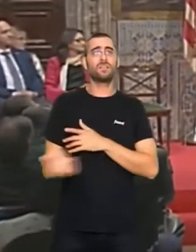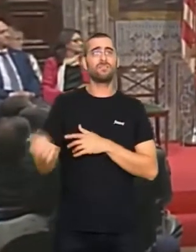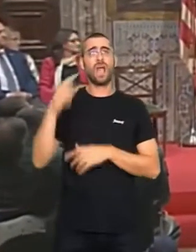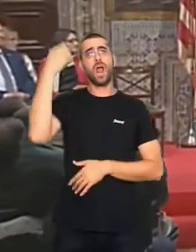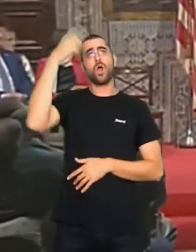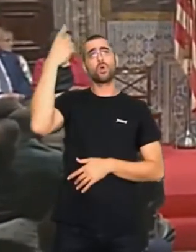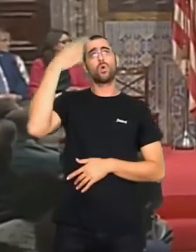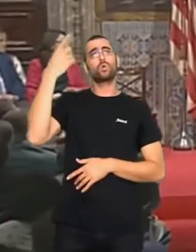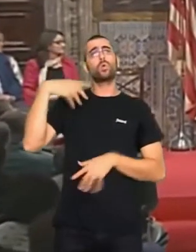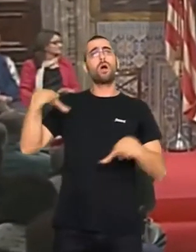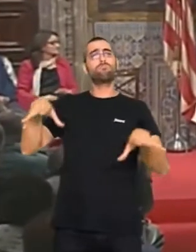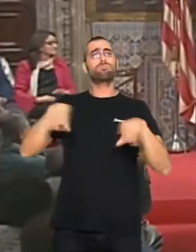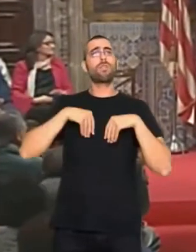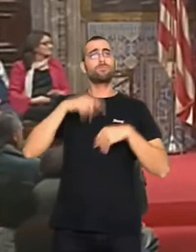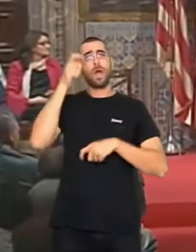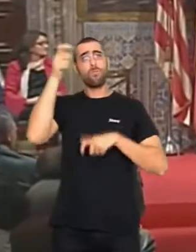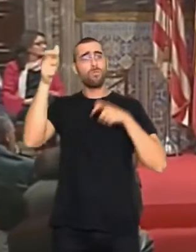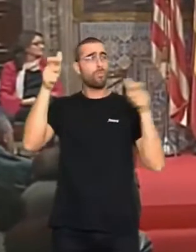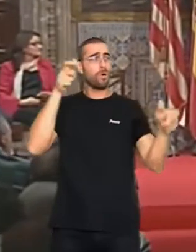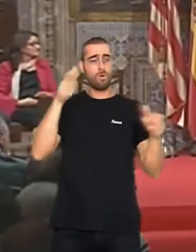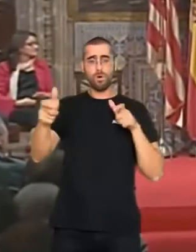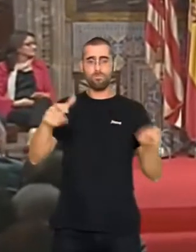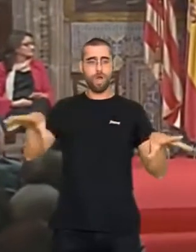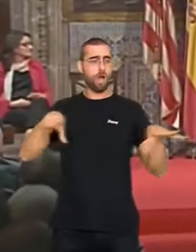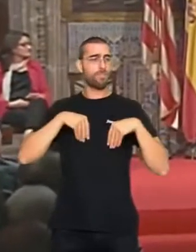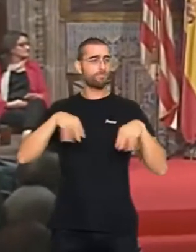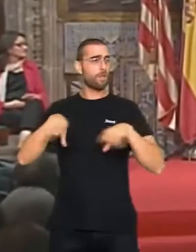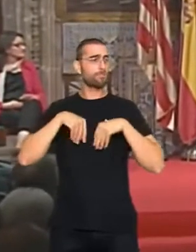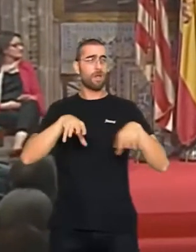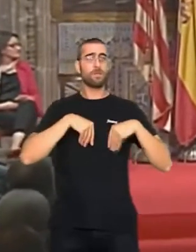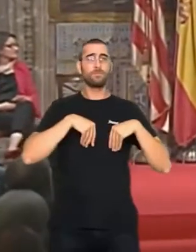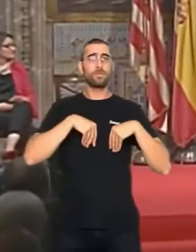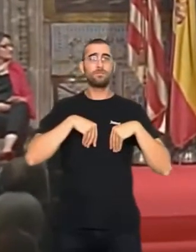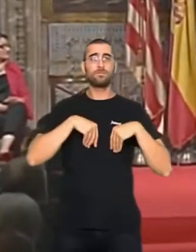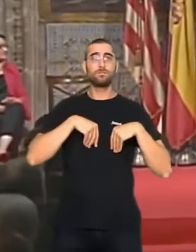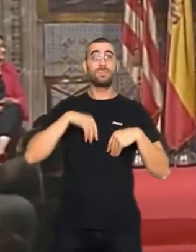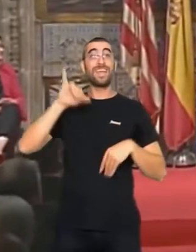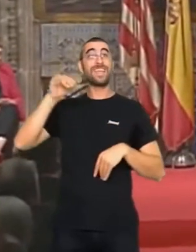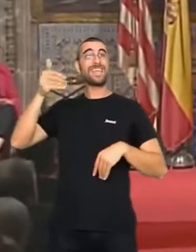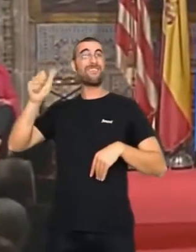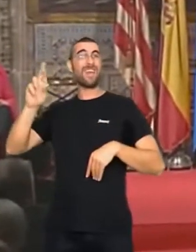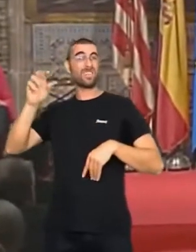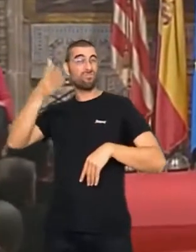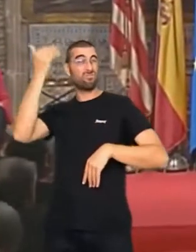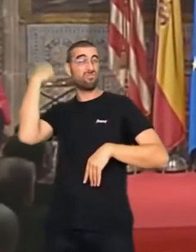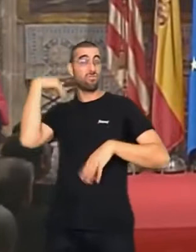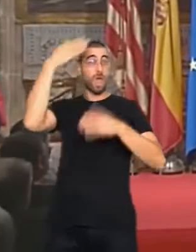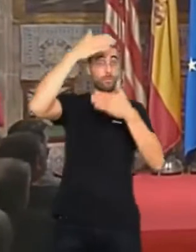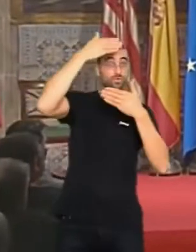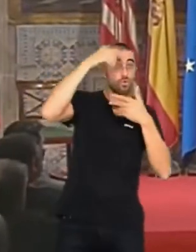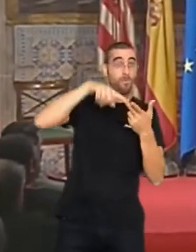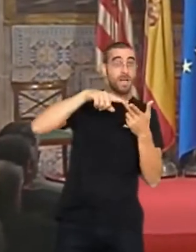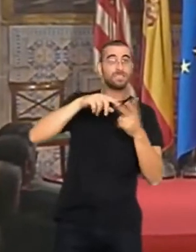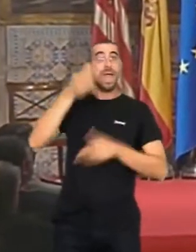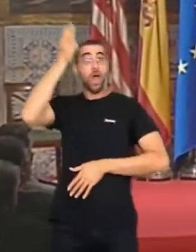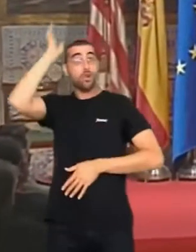cultural dels diferents pobles que l'han habitada, dels cíbers als musulmans, dels romans